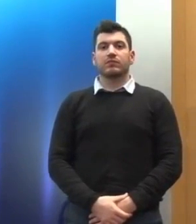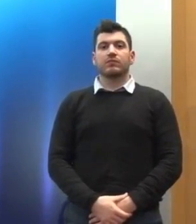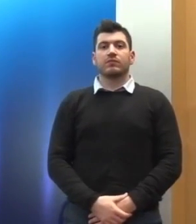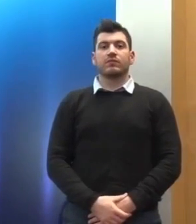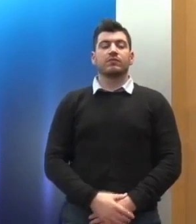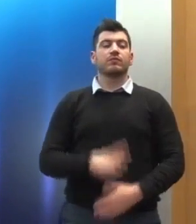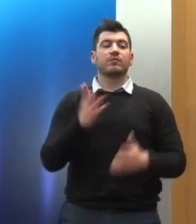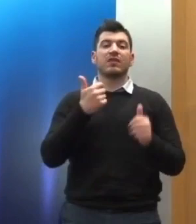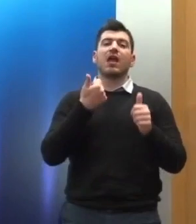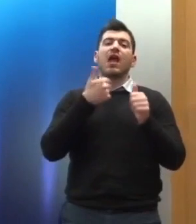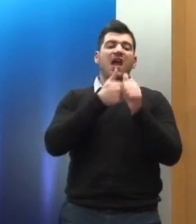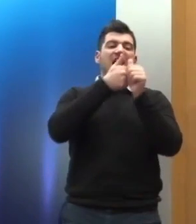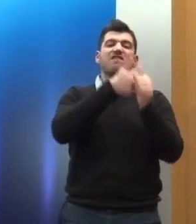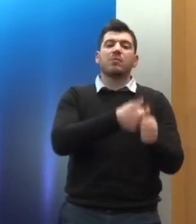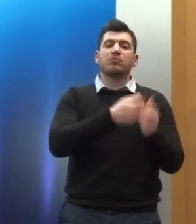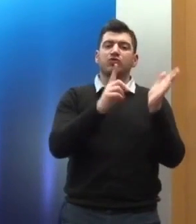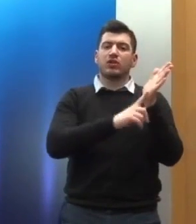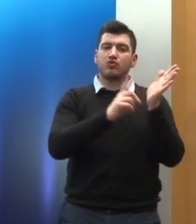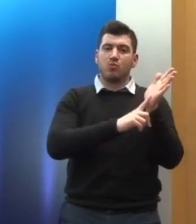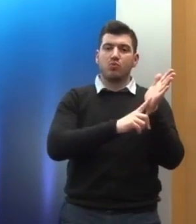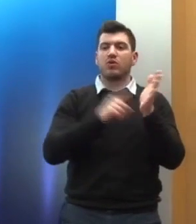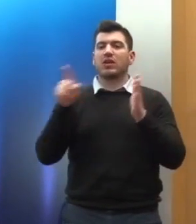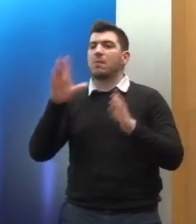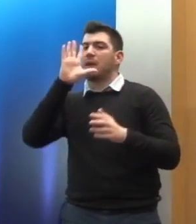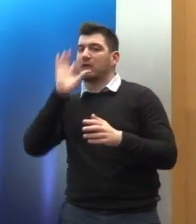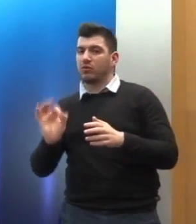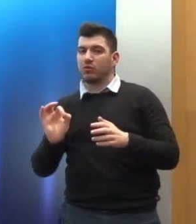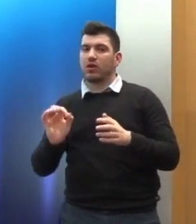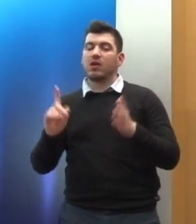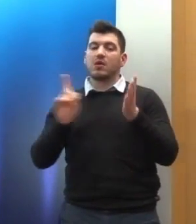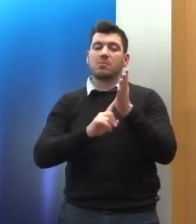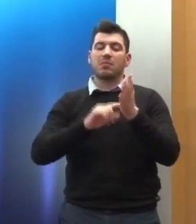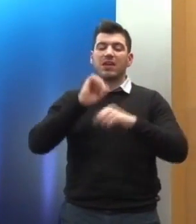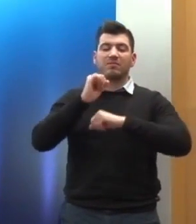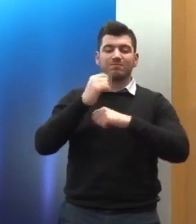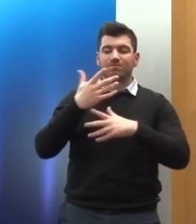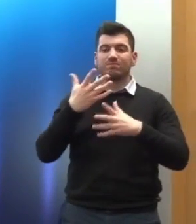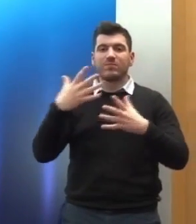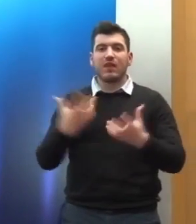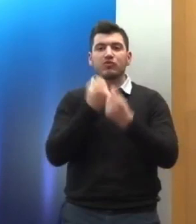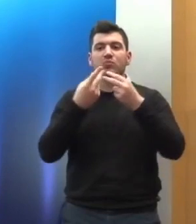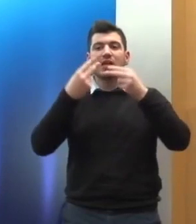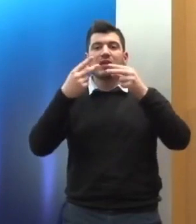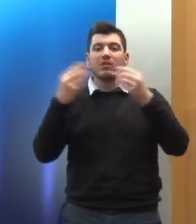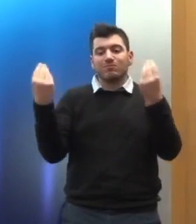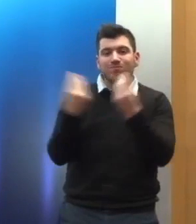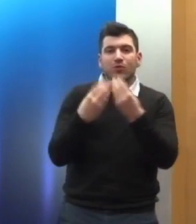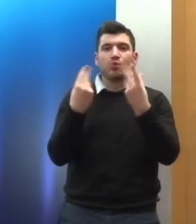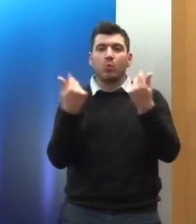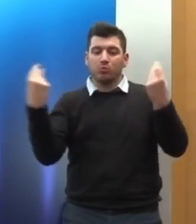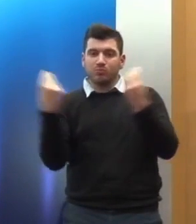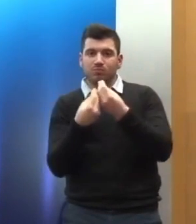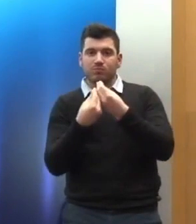στην πολιτική πραγματικότητα προσπαθώντας να διευρύνουμε την προστασία που απορρέει από τις διατάξεις του διεθνούς δικαίου.